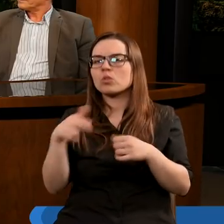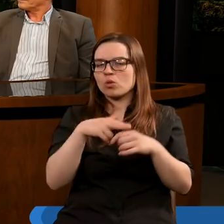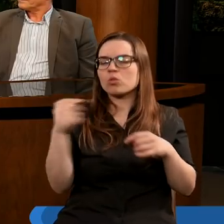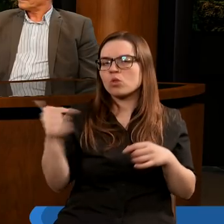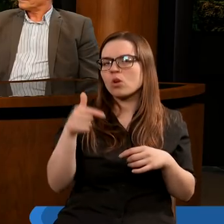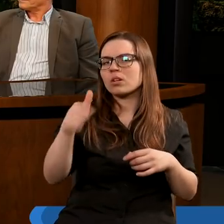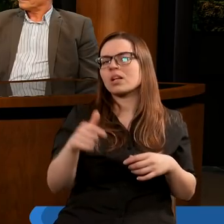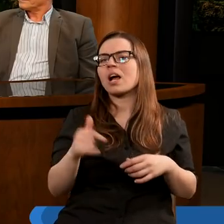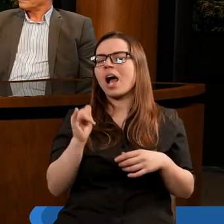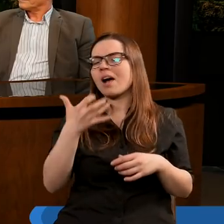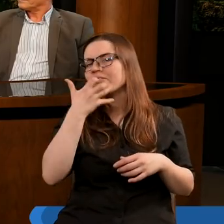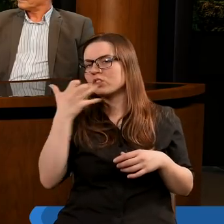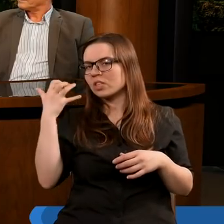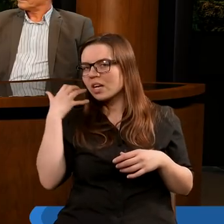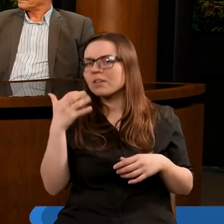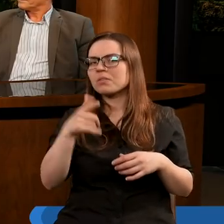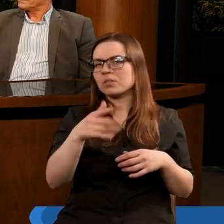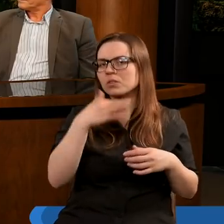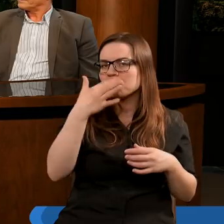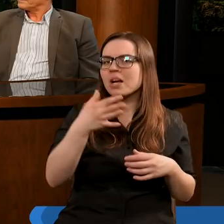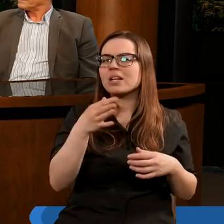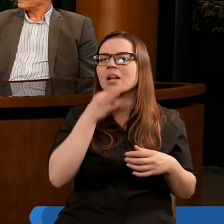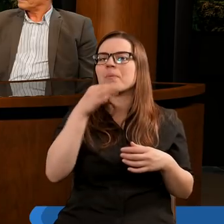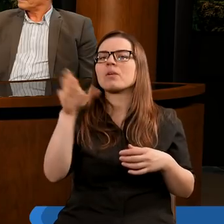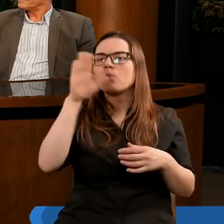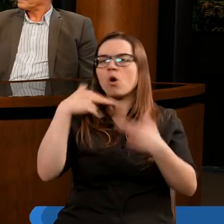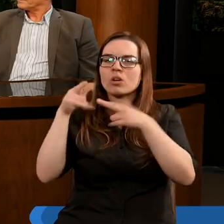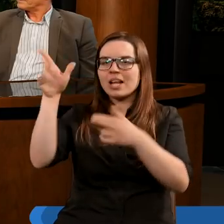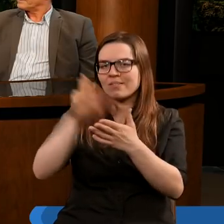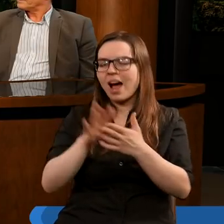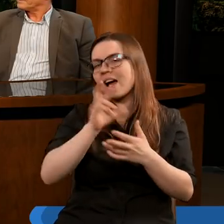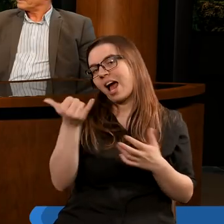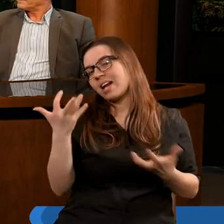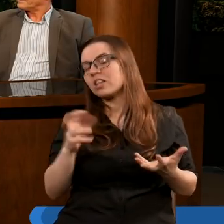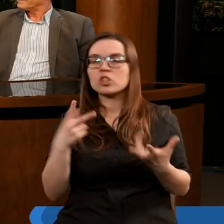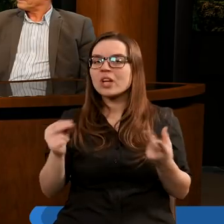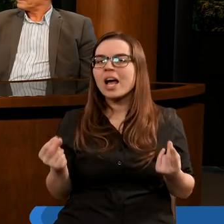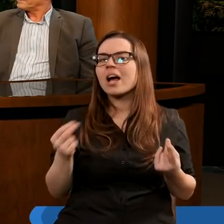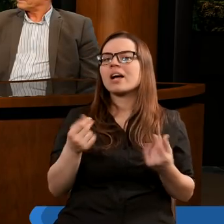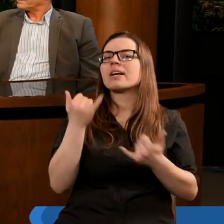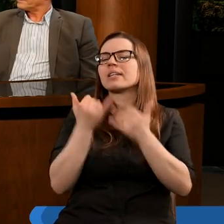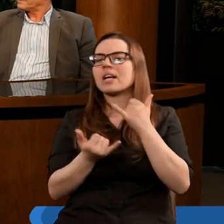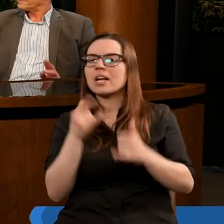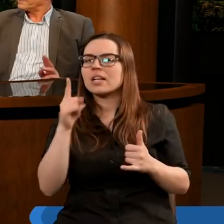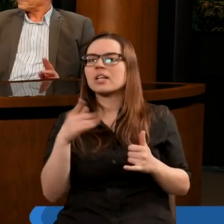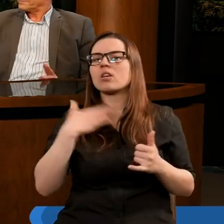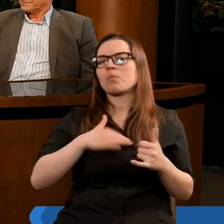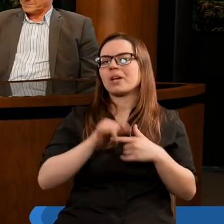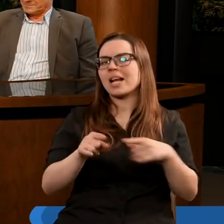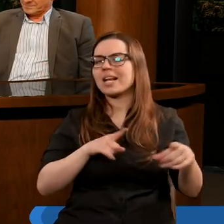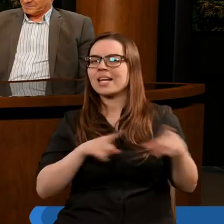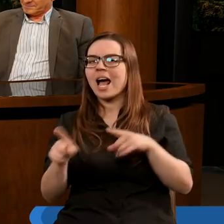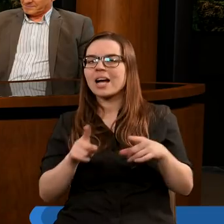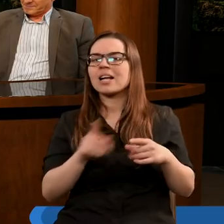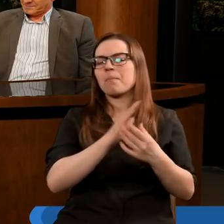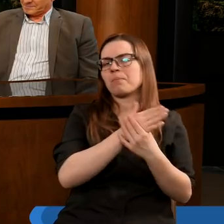które też dotyczy tego, jak wcześniej zadałeś to pytanie o oddawanie Bogu uchwały, czy tak jak chcemy, czy nie. Jeśli sobota jest